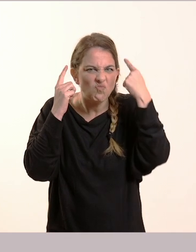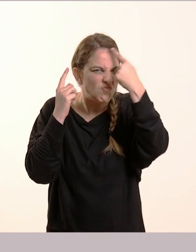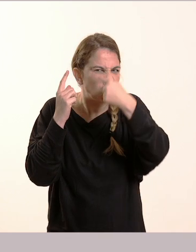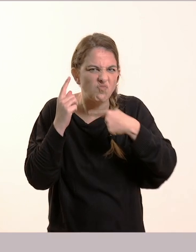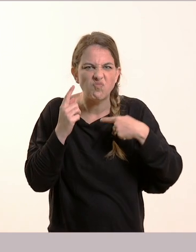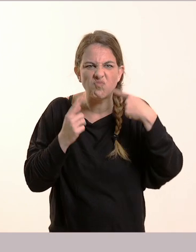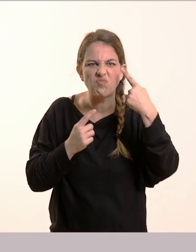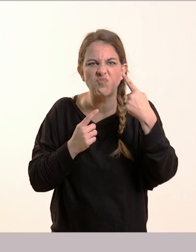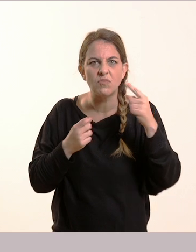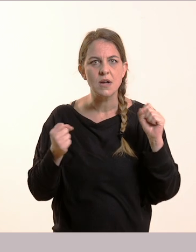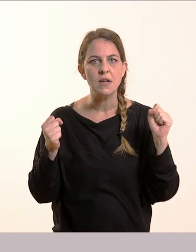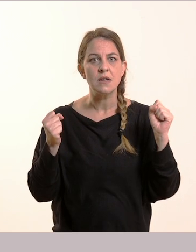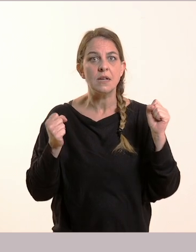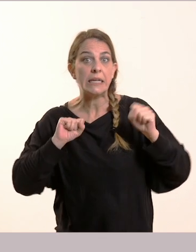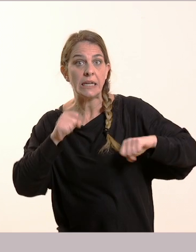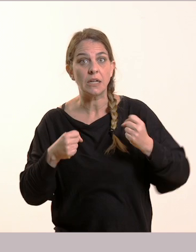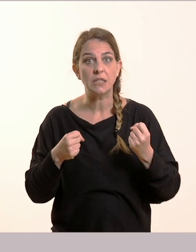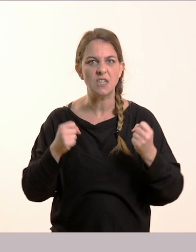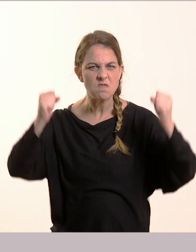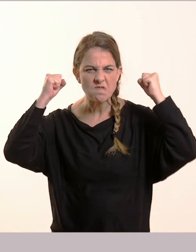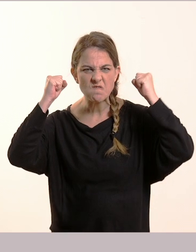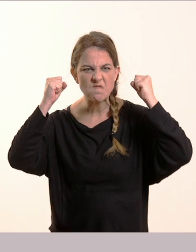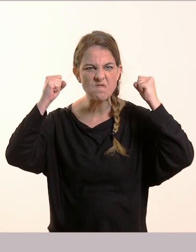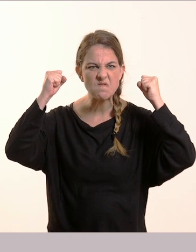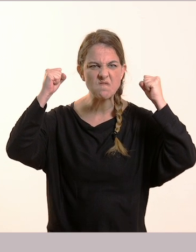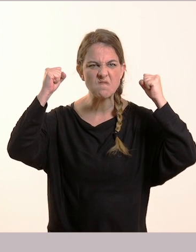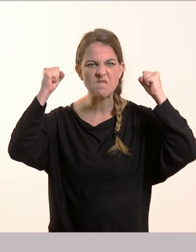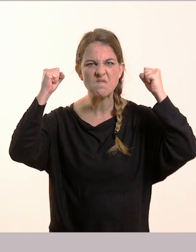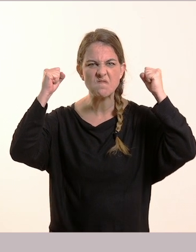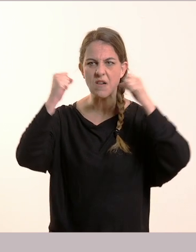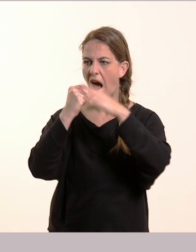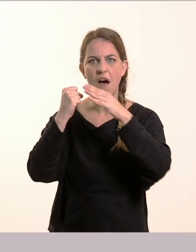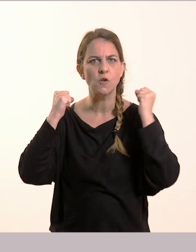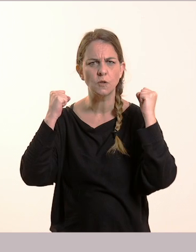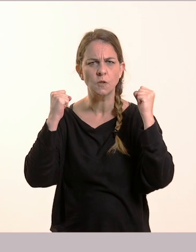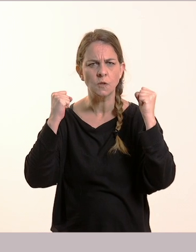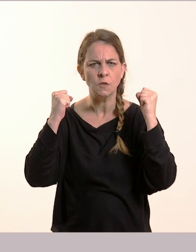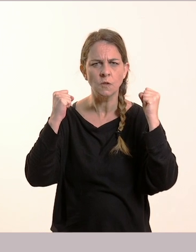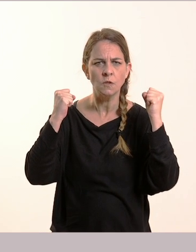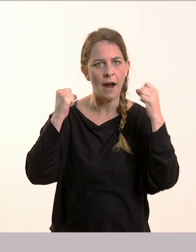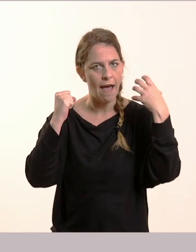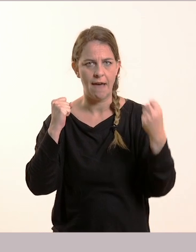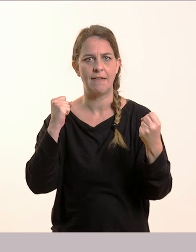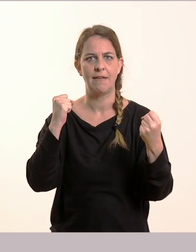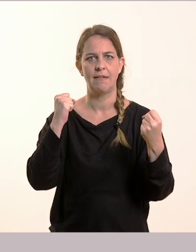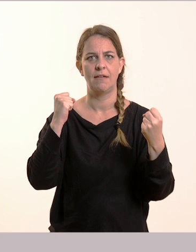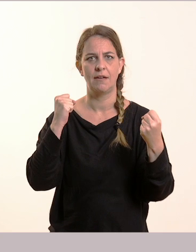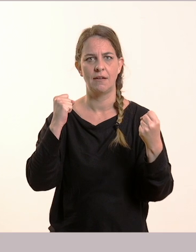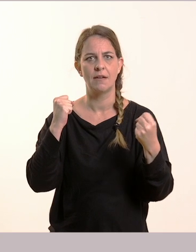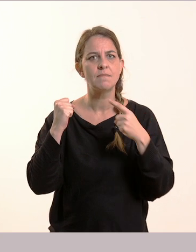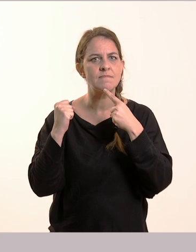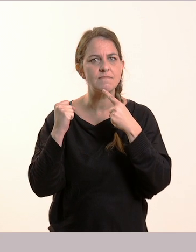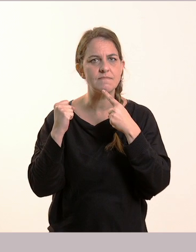Από τις κινήσεις του, που έχει σηκώσει και έχει σφίξει γροθιές τα χέρια του. Έχει δαγκώσει και τα